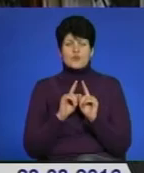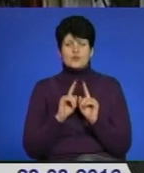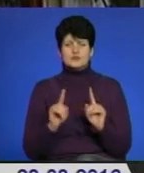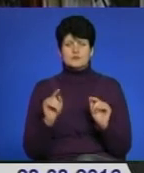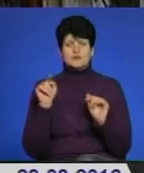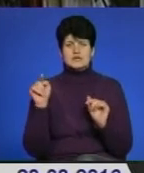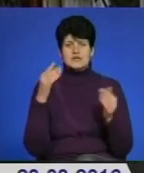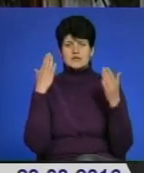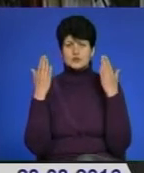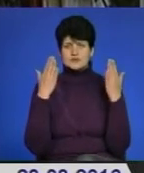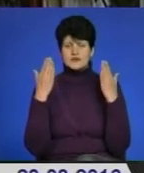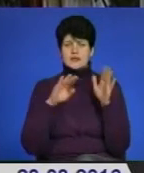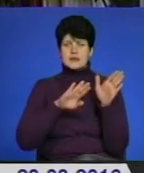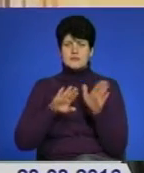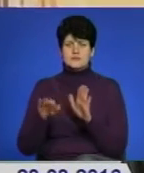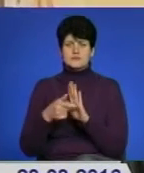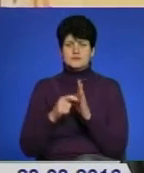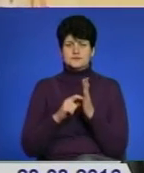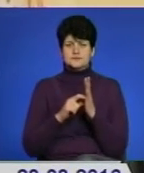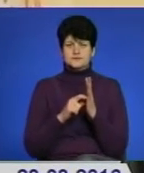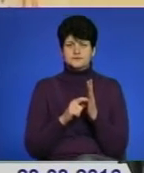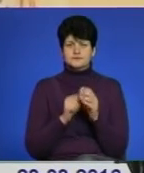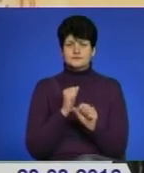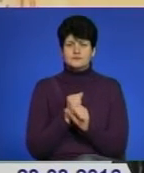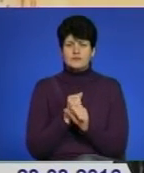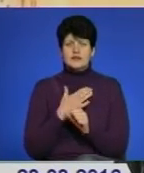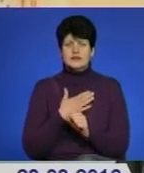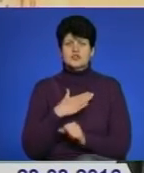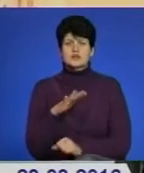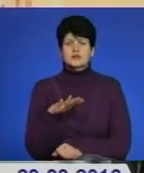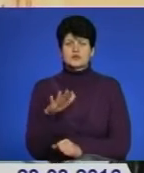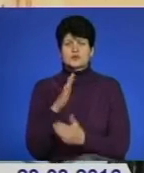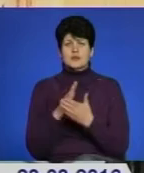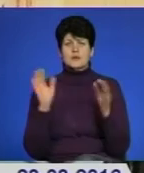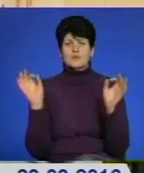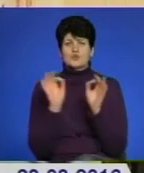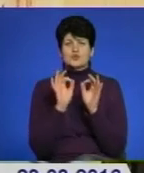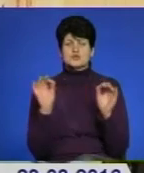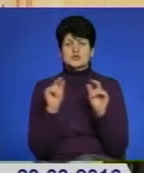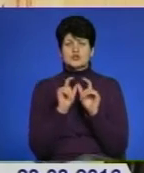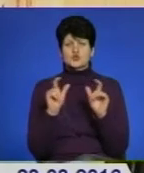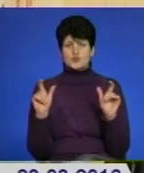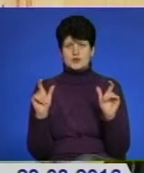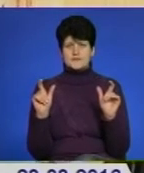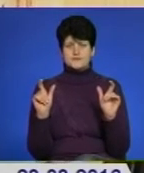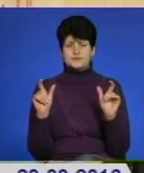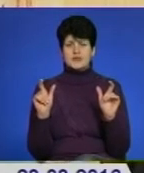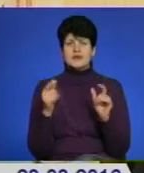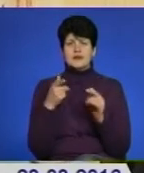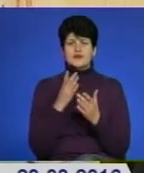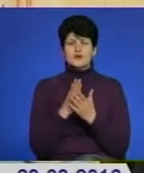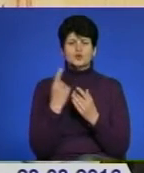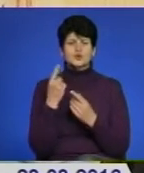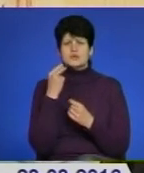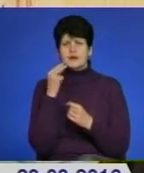їхнє дозвілля та позакласна робота. На нашій території знаходиться музична школа, школа естетичного виховання, яка є однею з